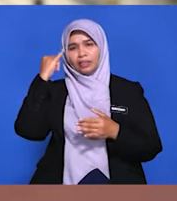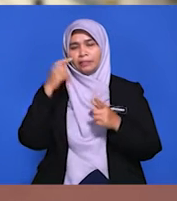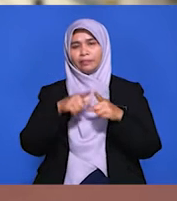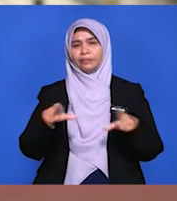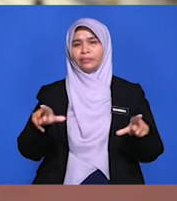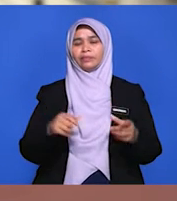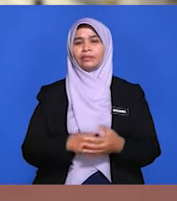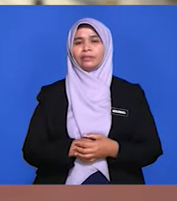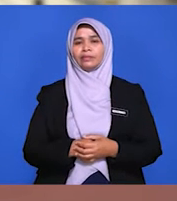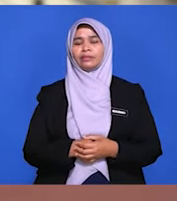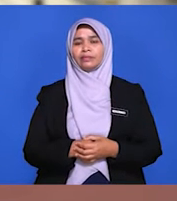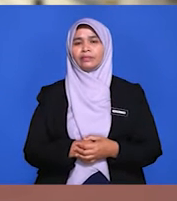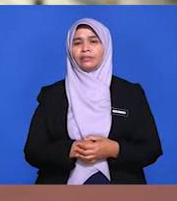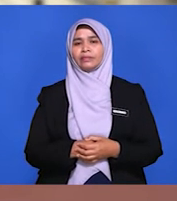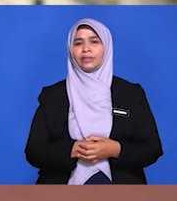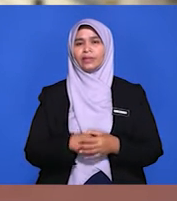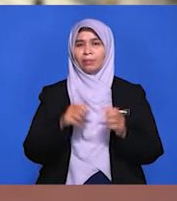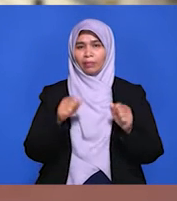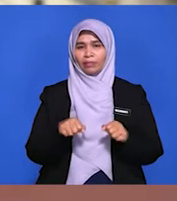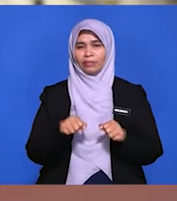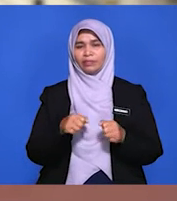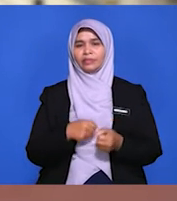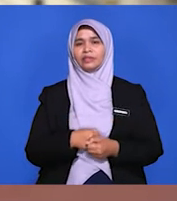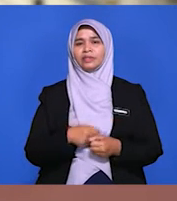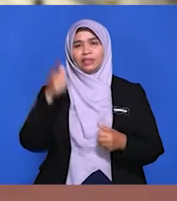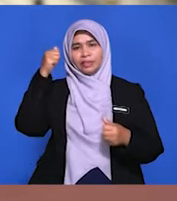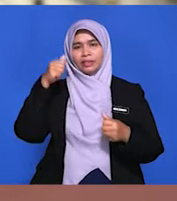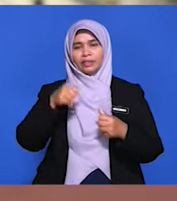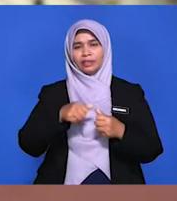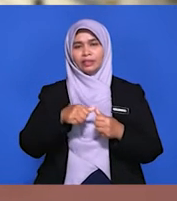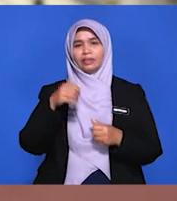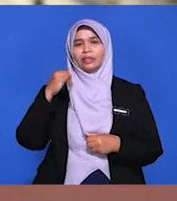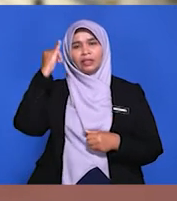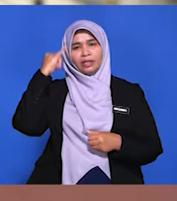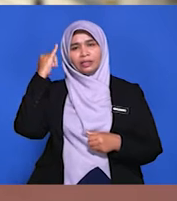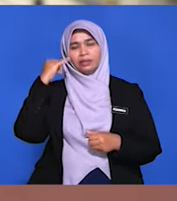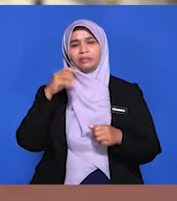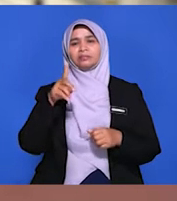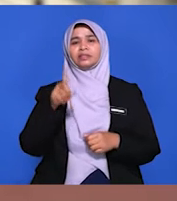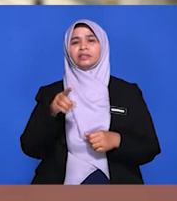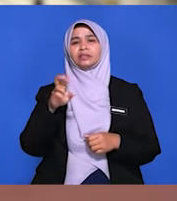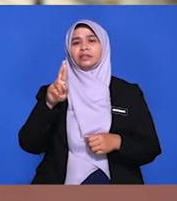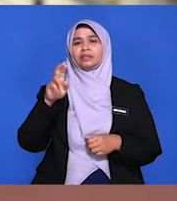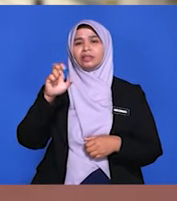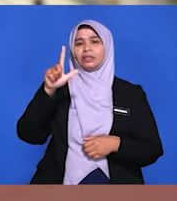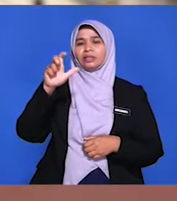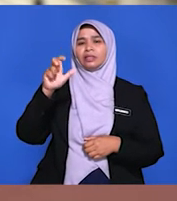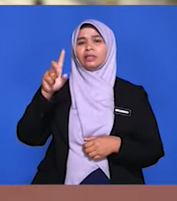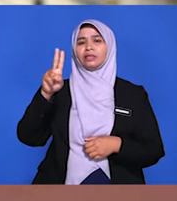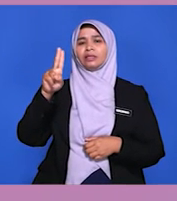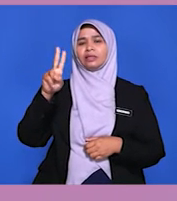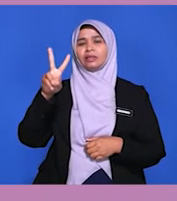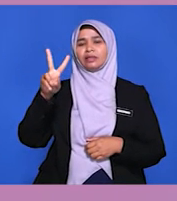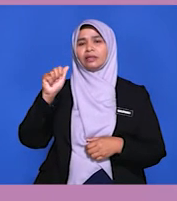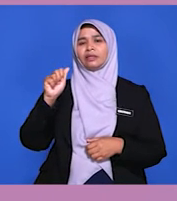relevan. Okey. Oleh pelajar ya? Ingat itu, idea mesti relevan. Baiklah,